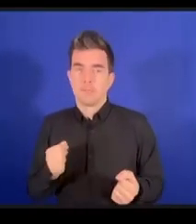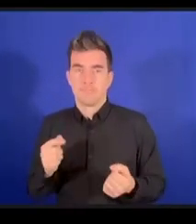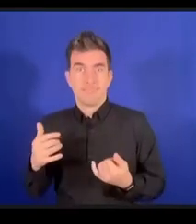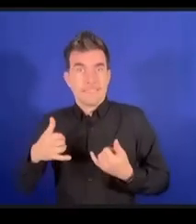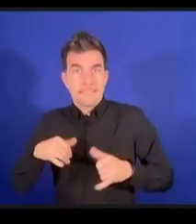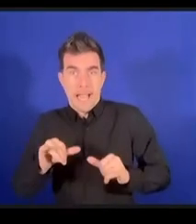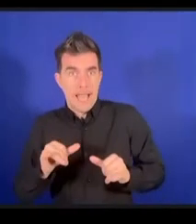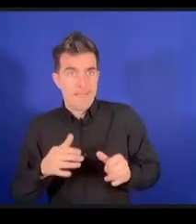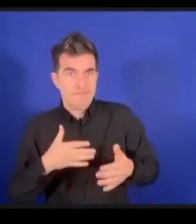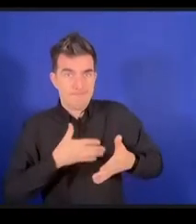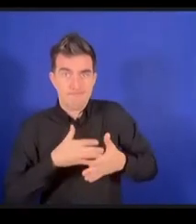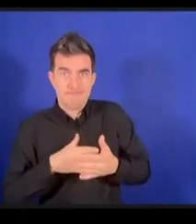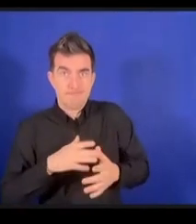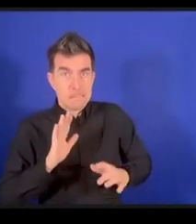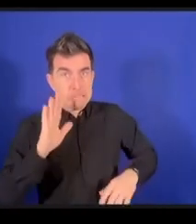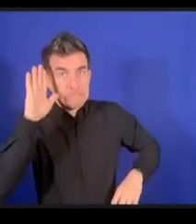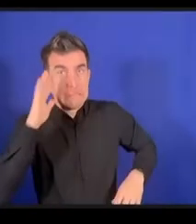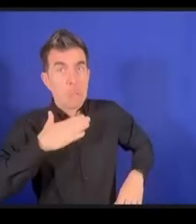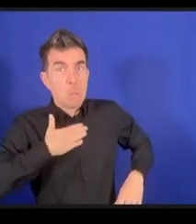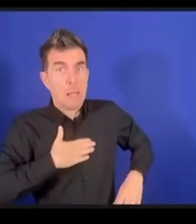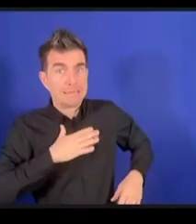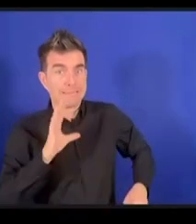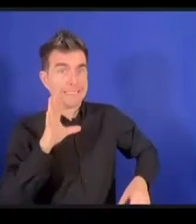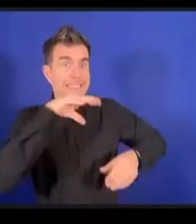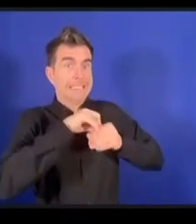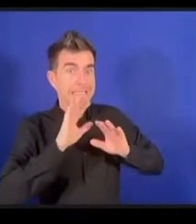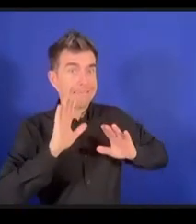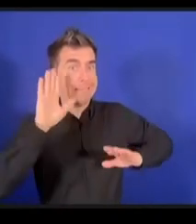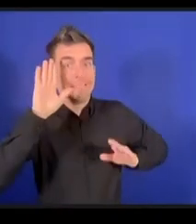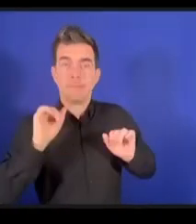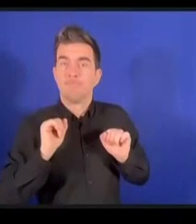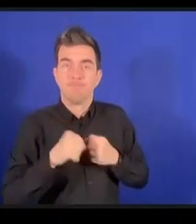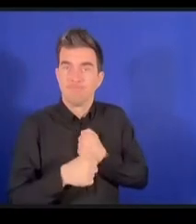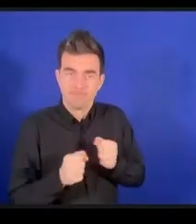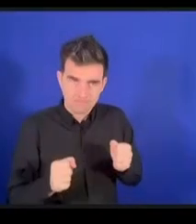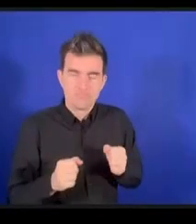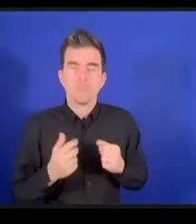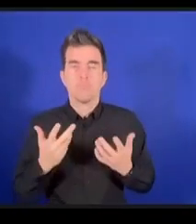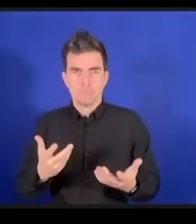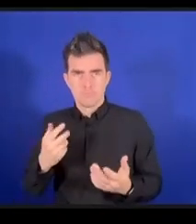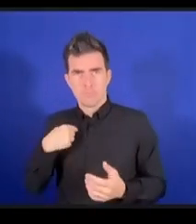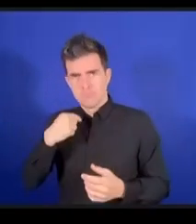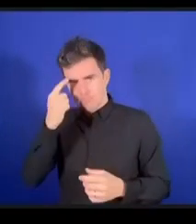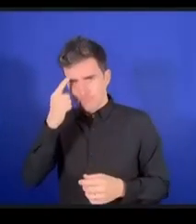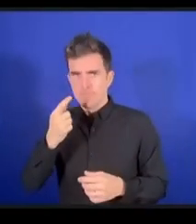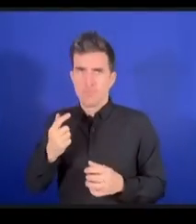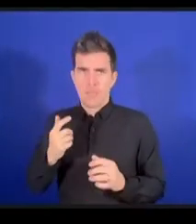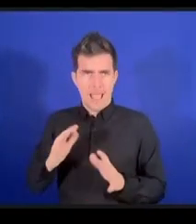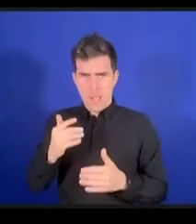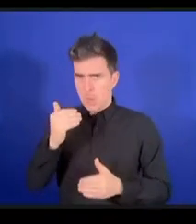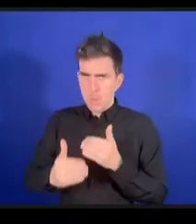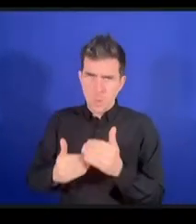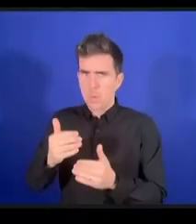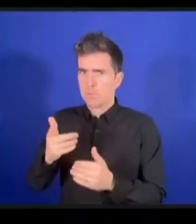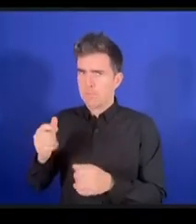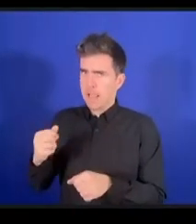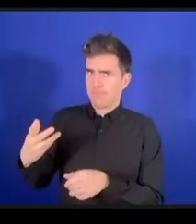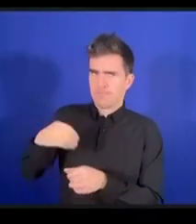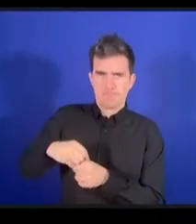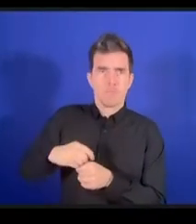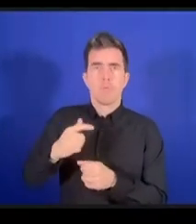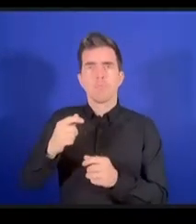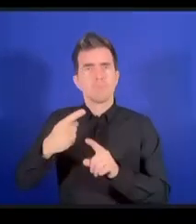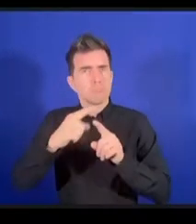ODD et des autres processus. Merci Mohamed pour ça. Merci Mohamed. Merci de travail